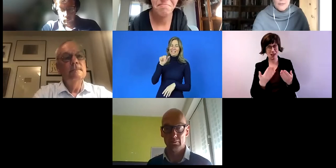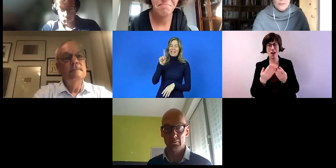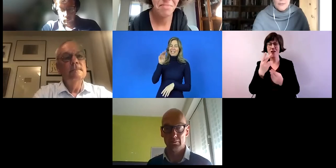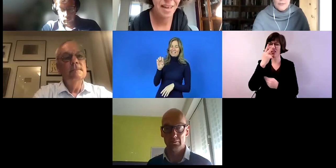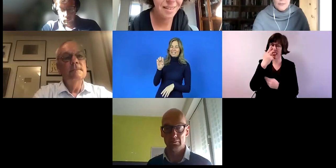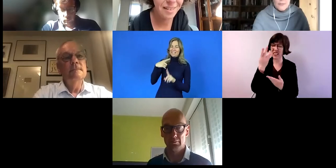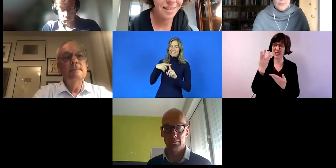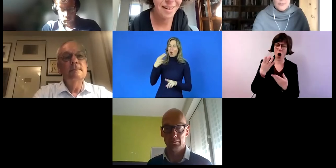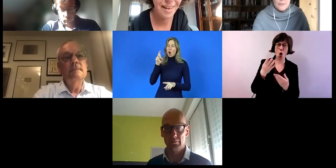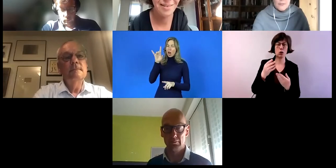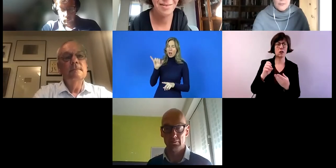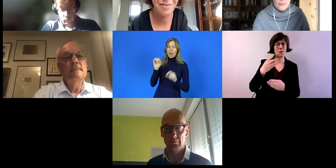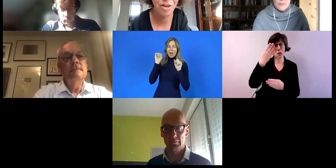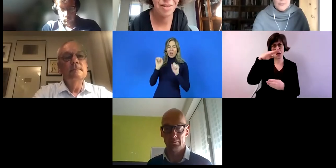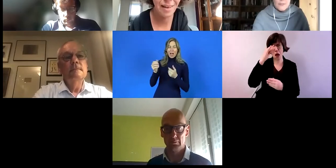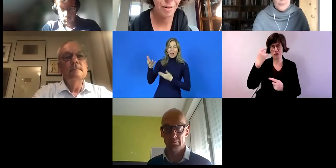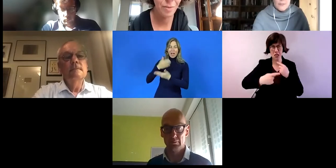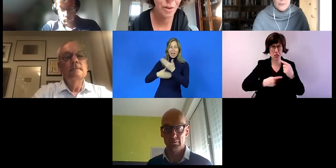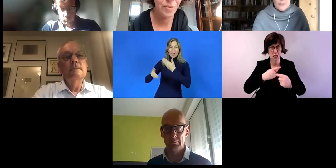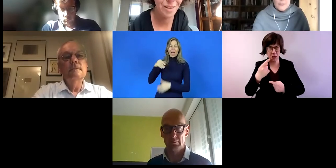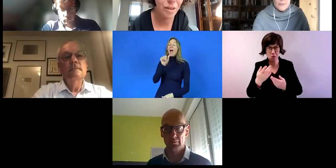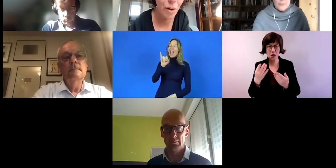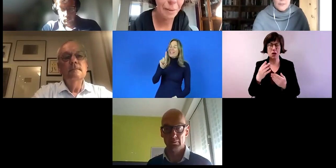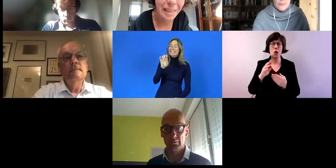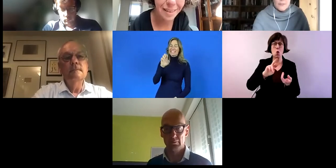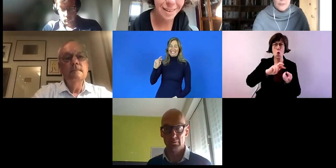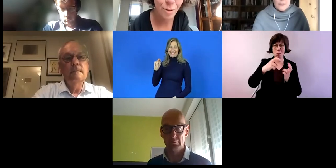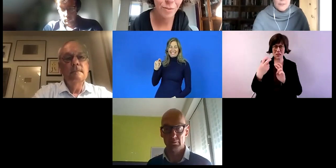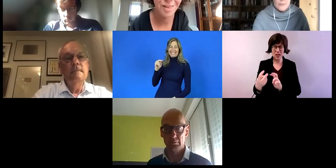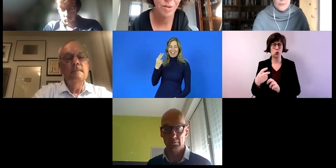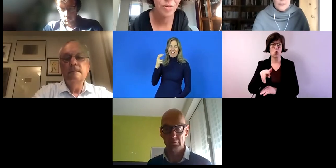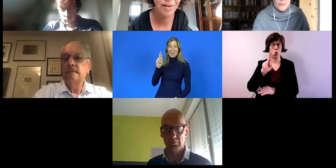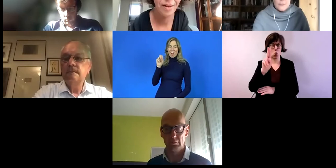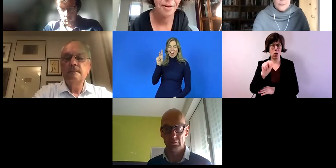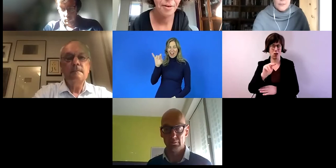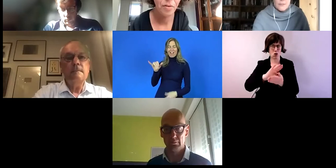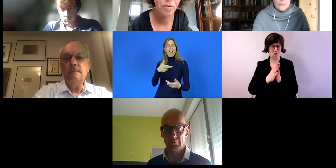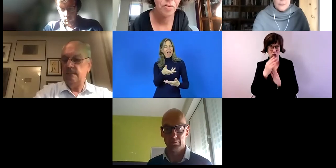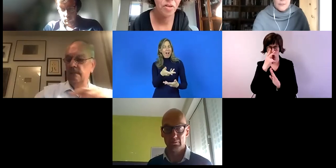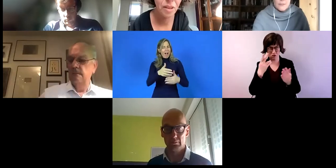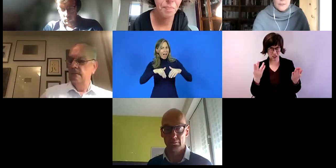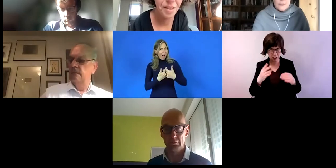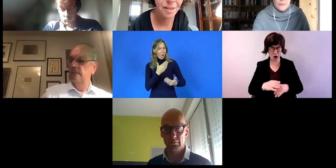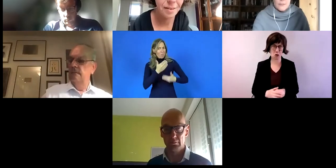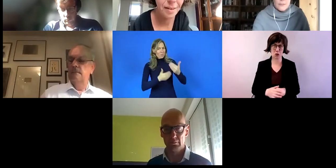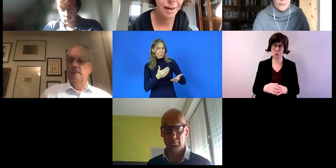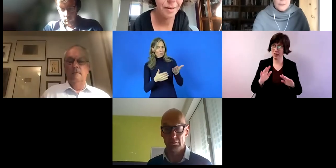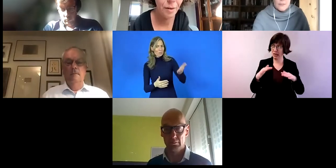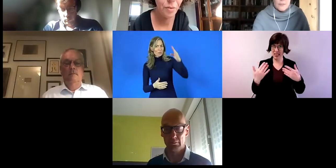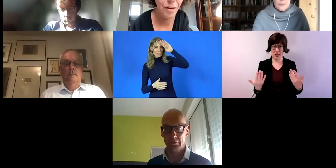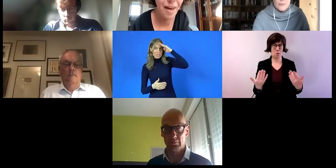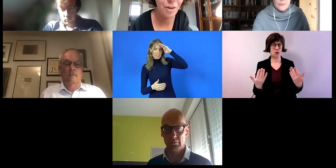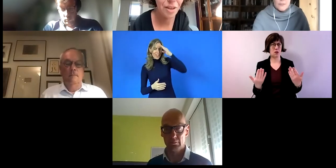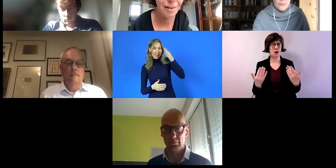geht es in Irland? Wie schaut es da aus mit der Umsetzung der UN-Behindertenrechtskonvention? Und gibt es da